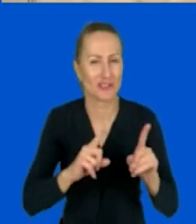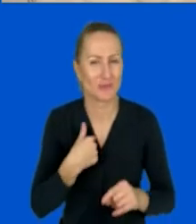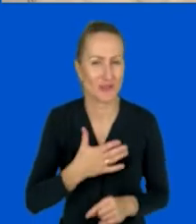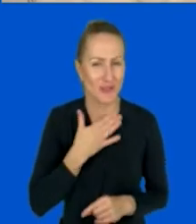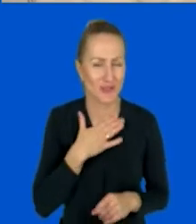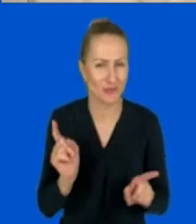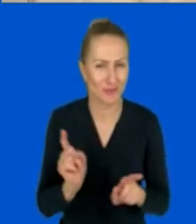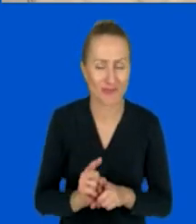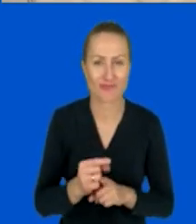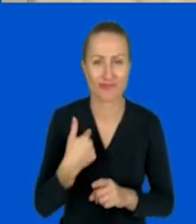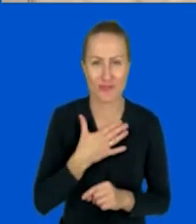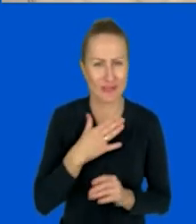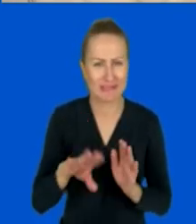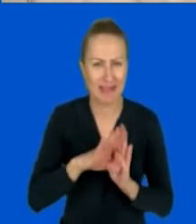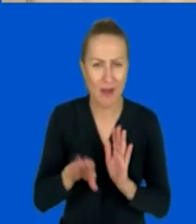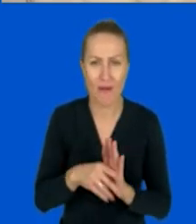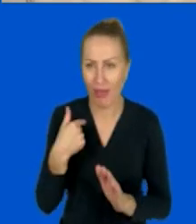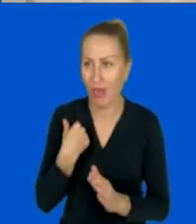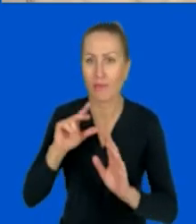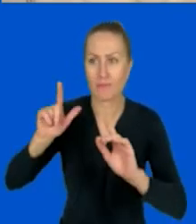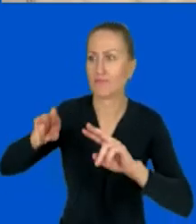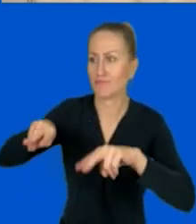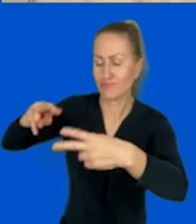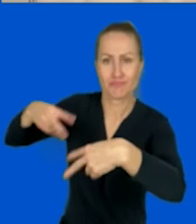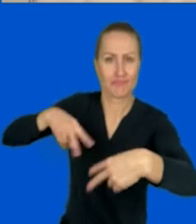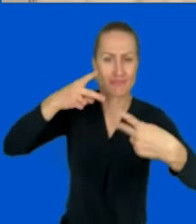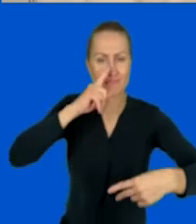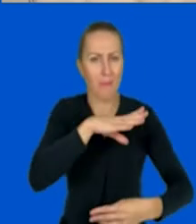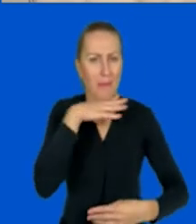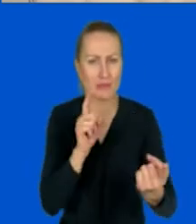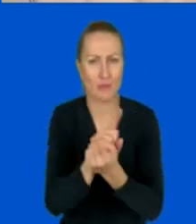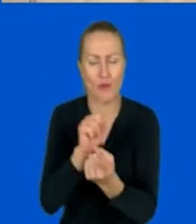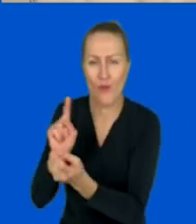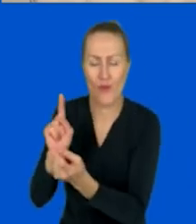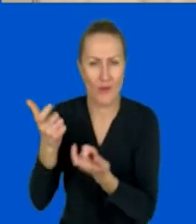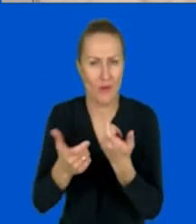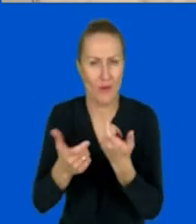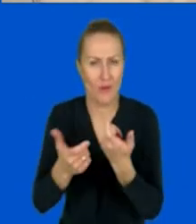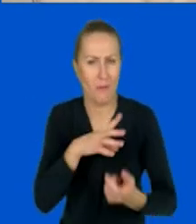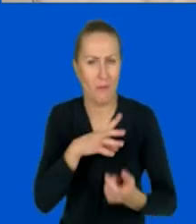jestem na jakichś kolach, ciągle uczestniczę w różnych spotkaniach wirtualnych. No i stąd